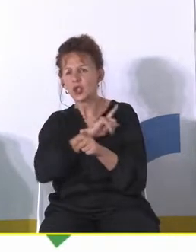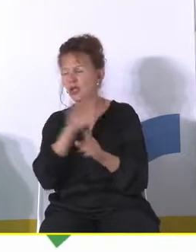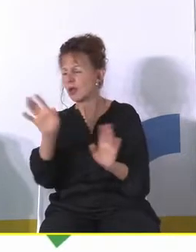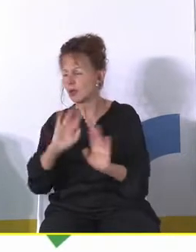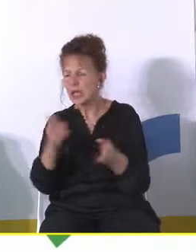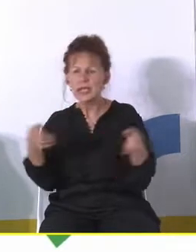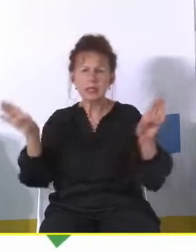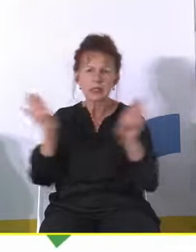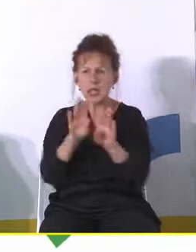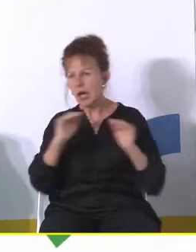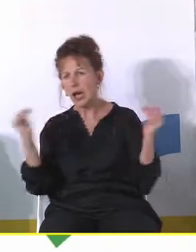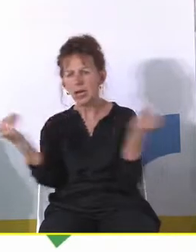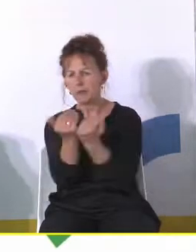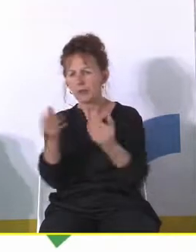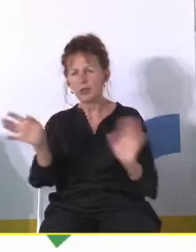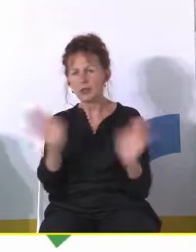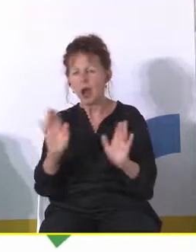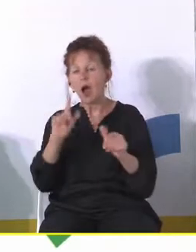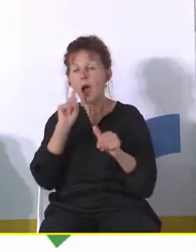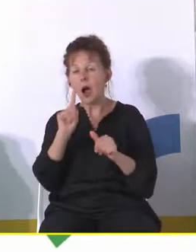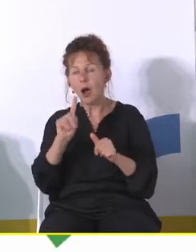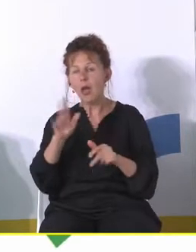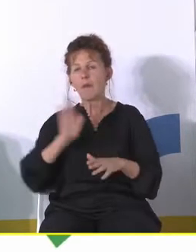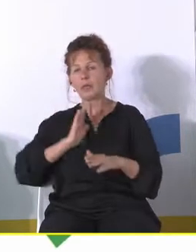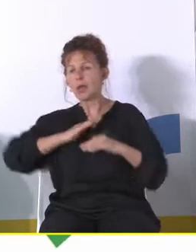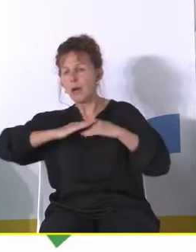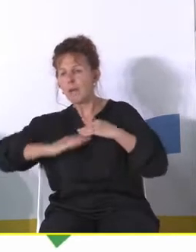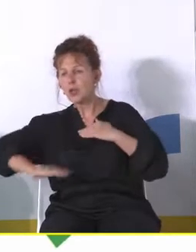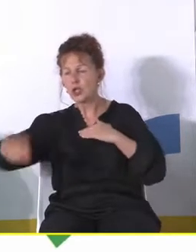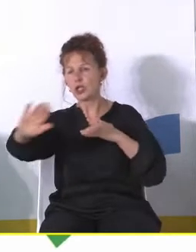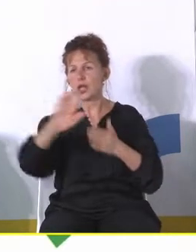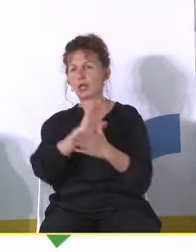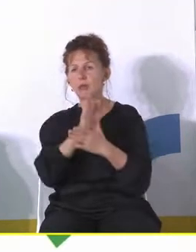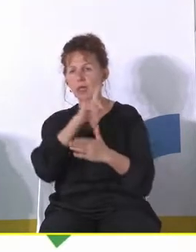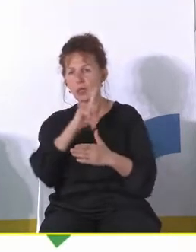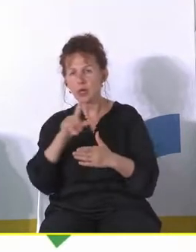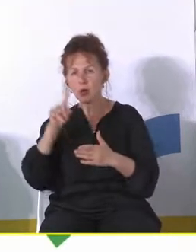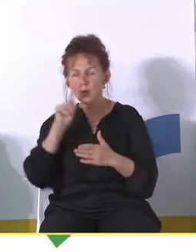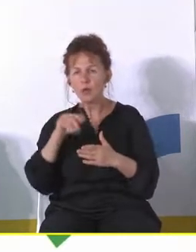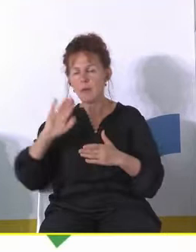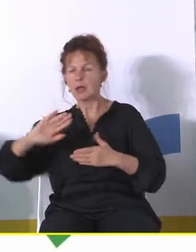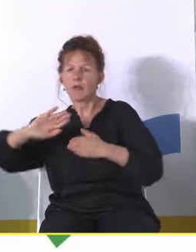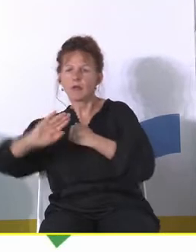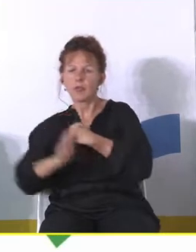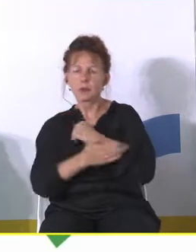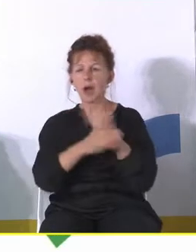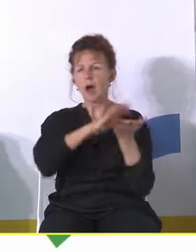fizycznej przestrzeni a o stworzenie bezpiecznej przestrzeni międzyludzkiej gdzie będzie następowało wsparcie